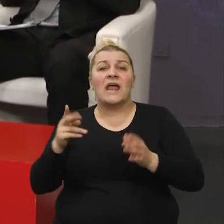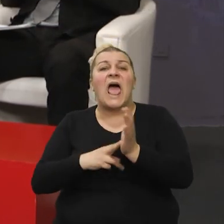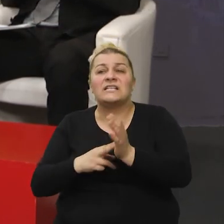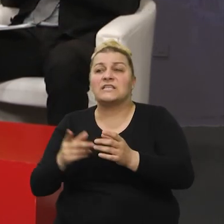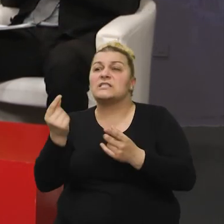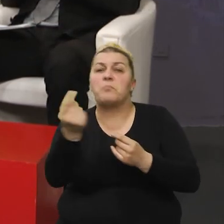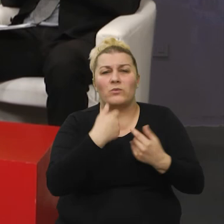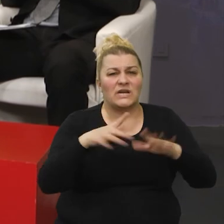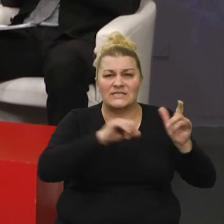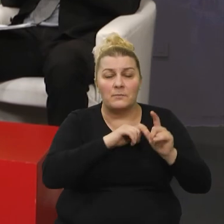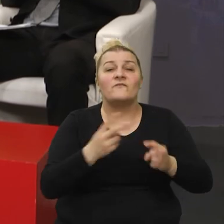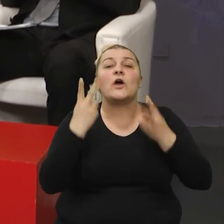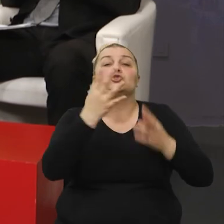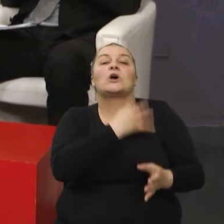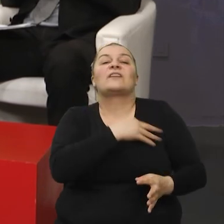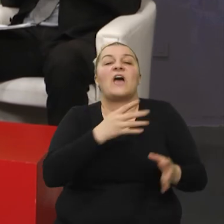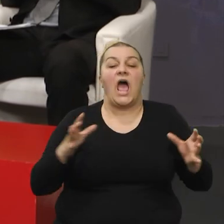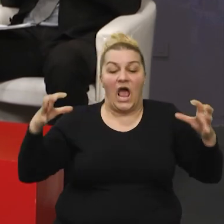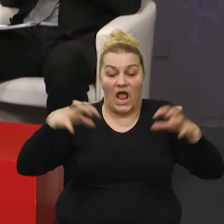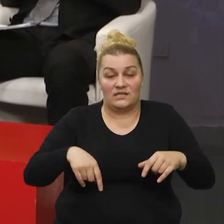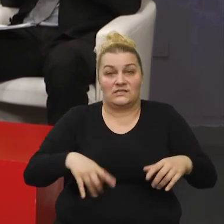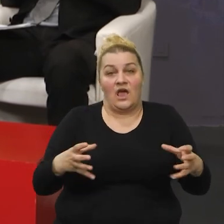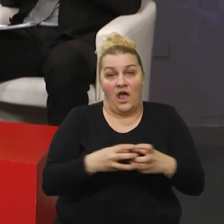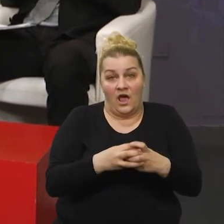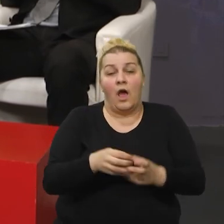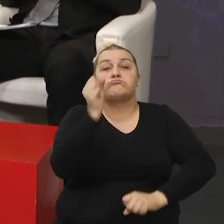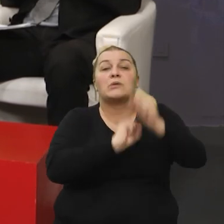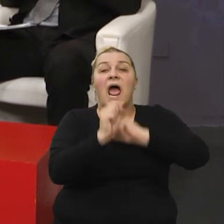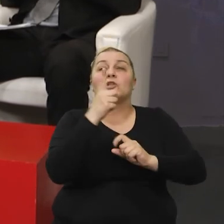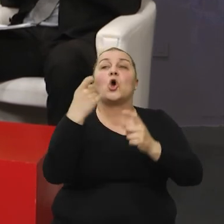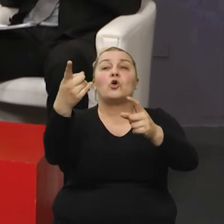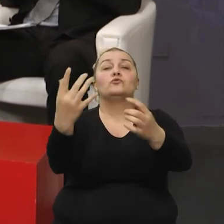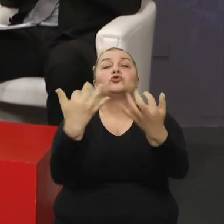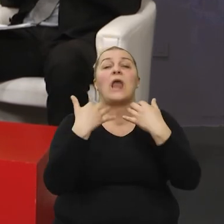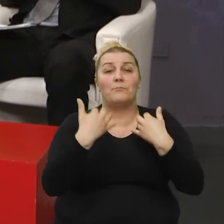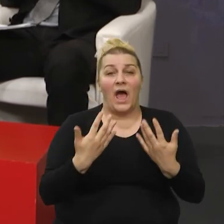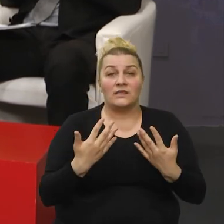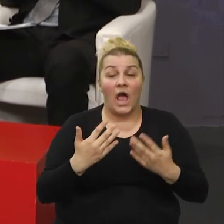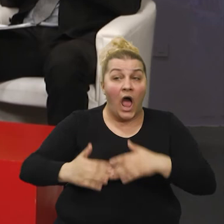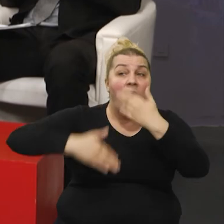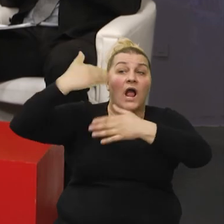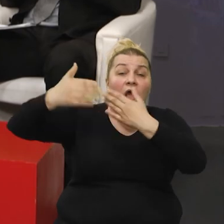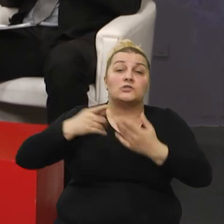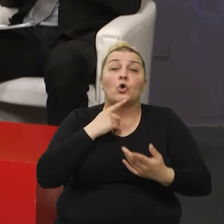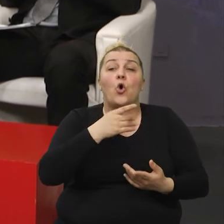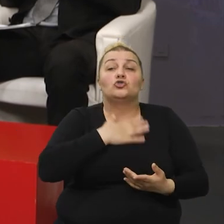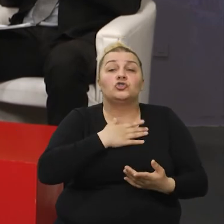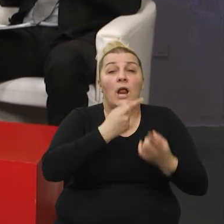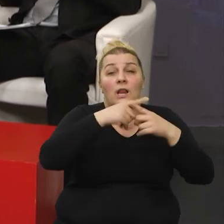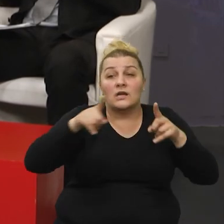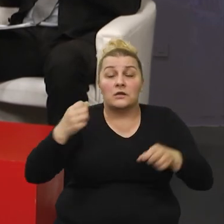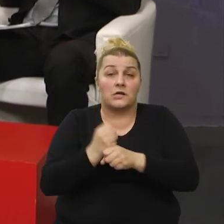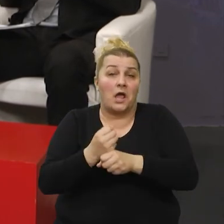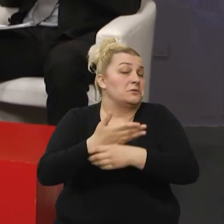Hrvatska je bila jedini put. Hrvatska je jedini put obraniti se od agresora, a kasnije kako će šta ko raditi, to je druga stvar.